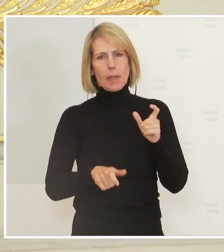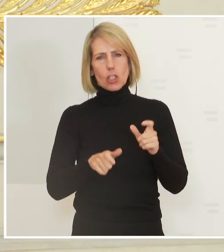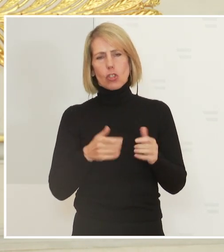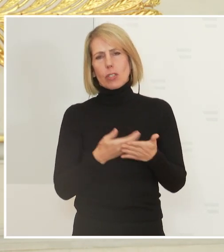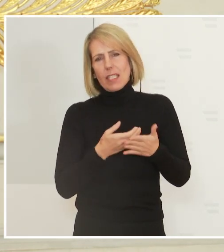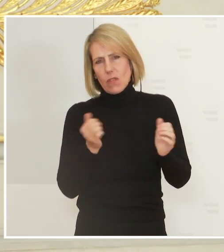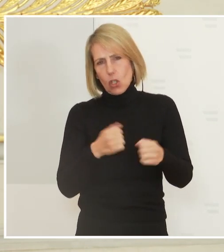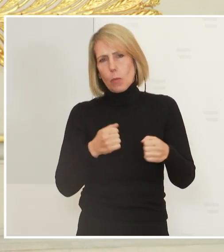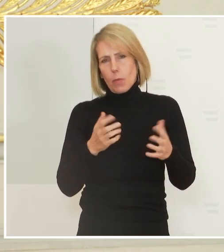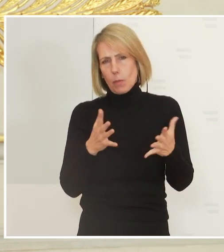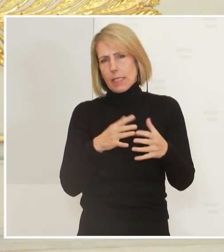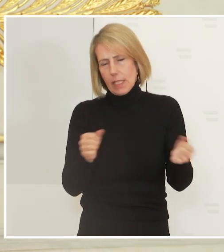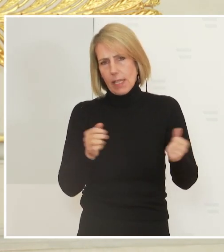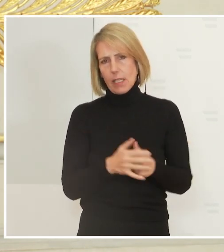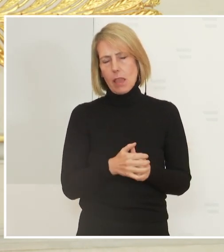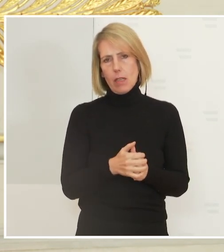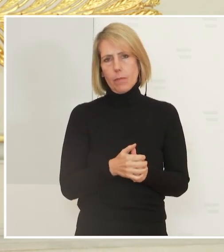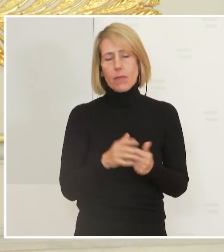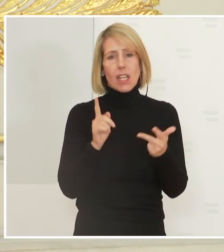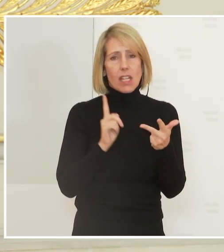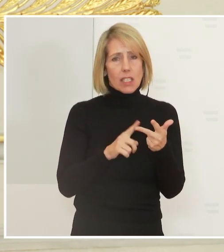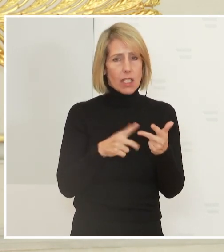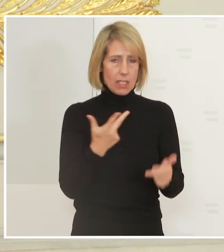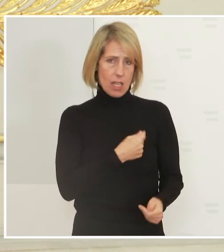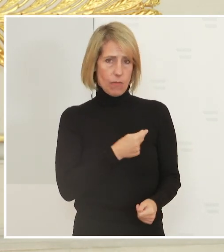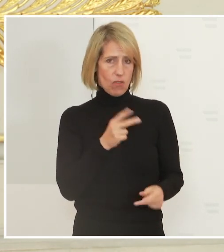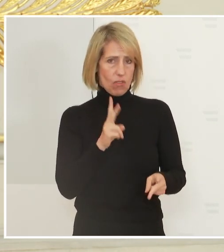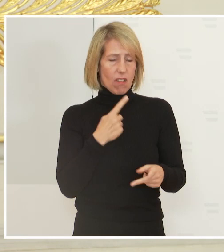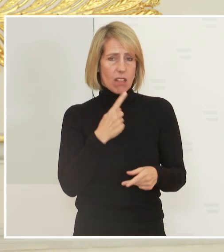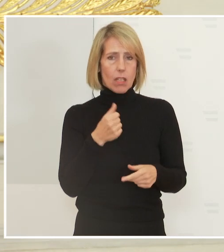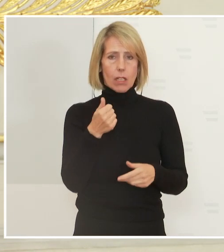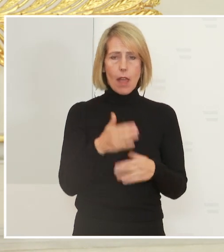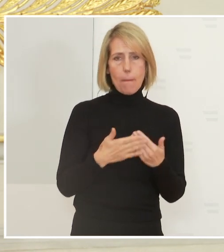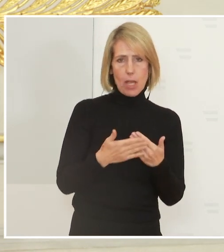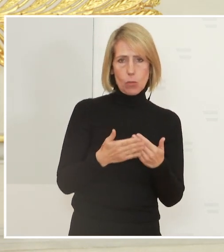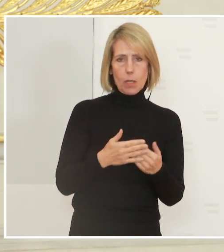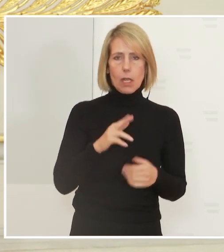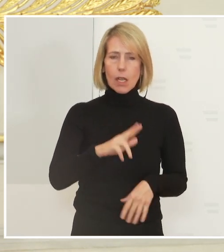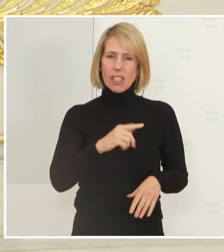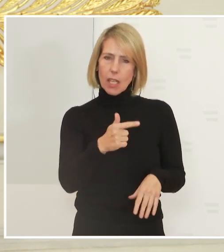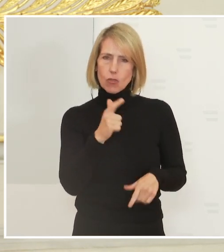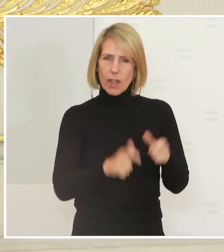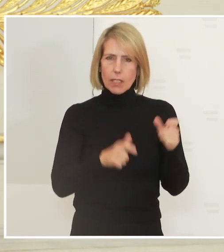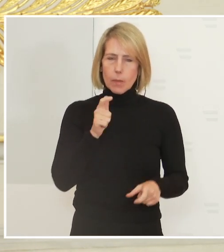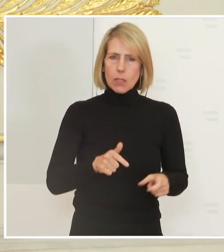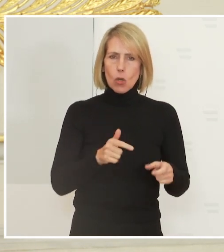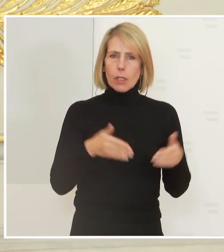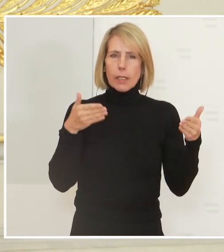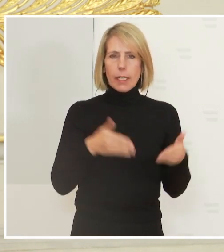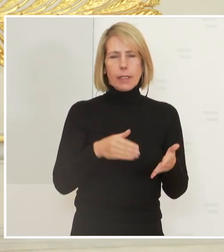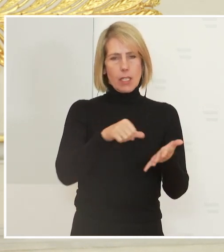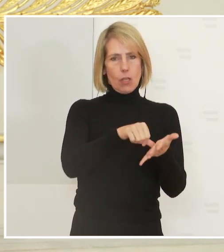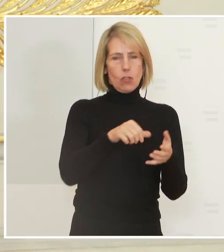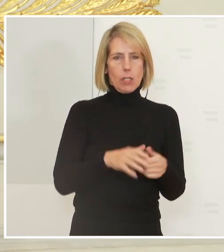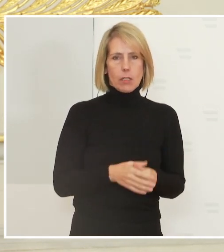Impfung wird immer essentieller. Ich sage Ihnen nur ein Beispiel aus Kärnten. Wir haben 23 Personen auf der Intensivstation. Nur